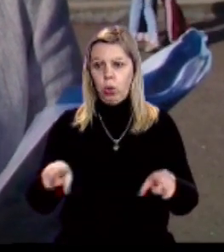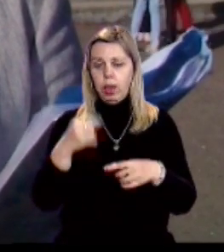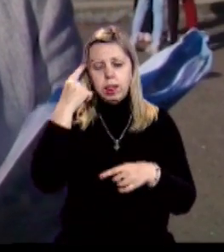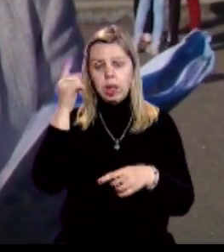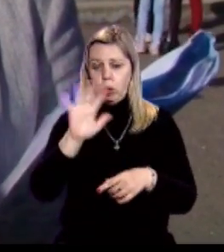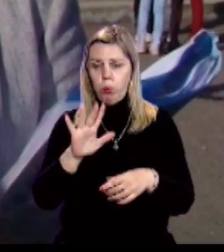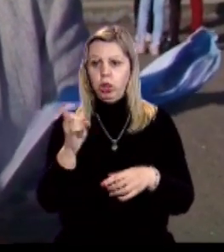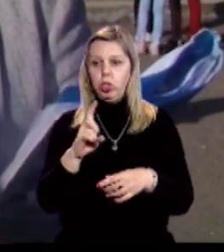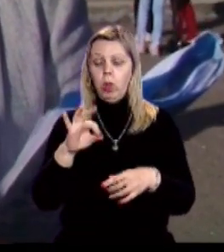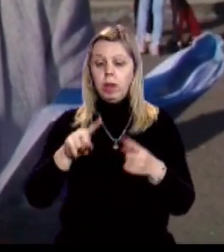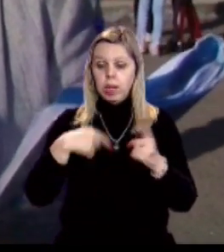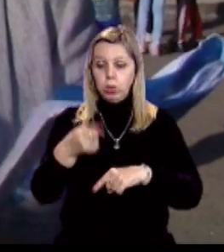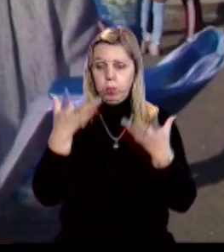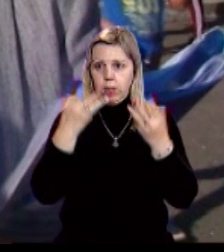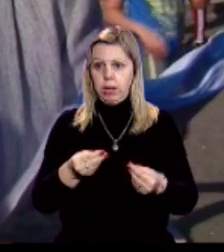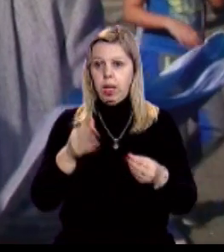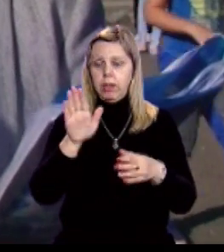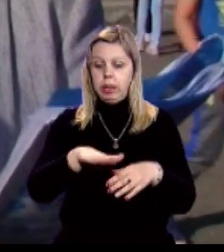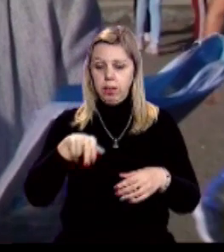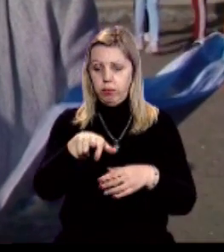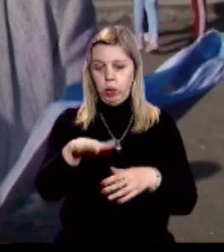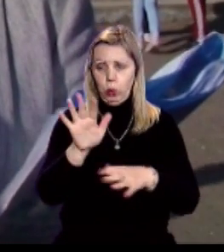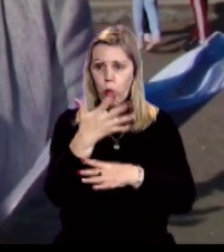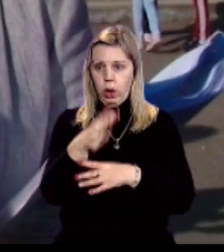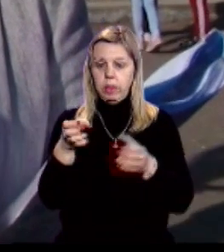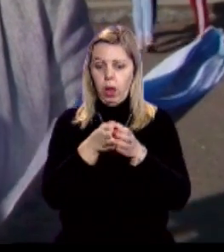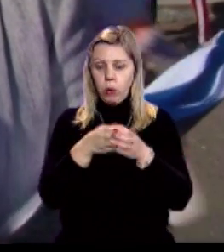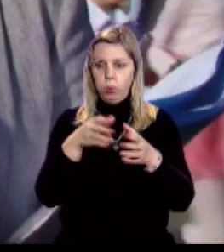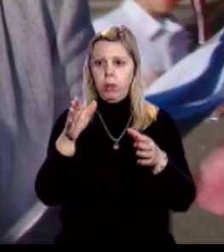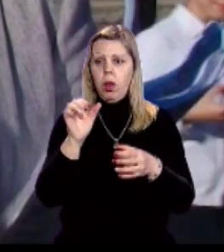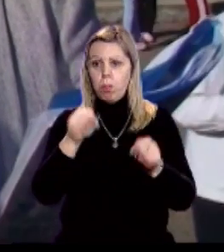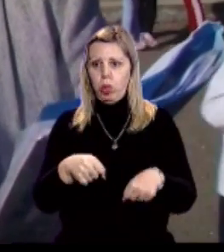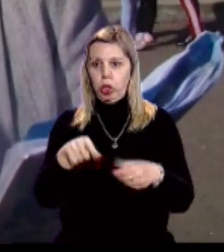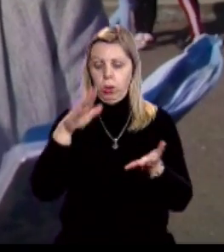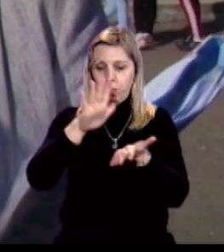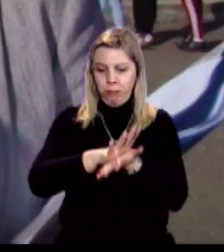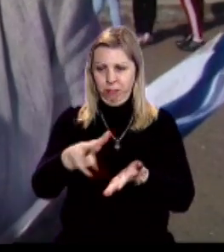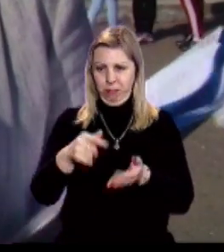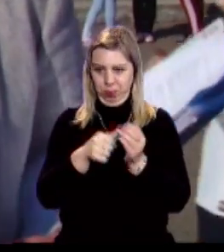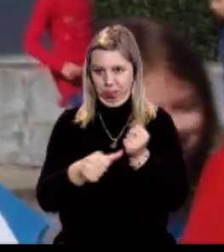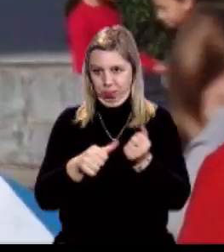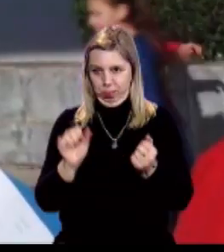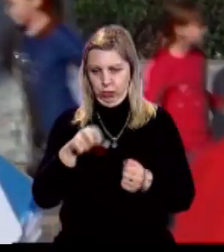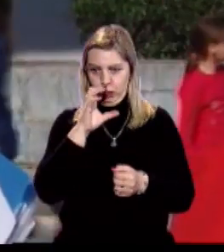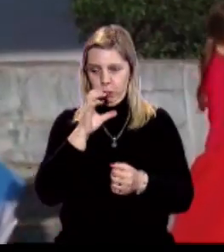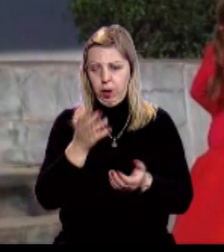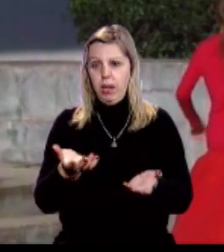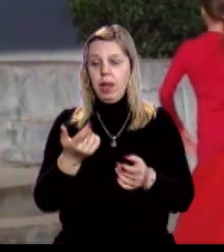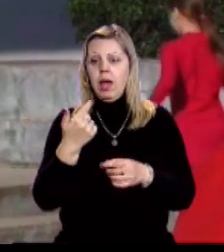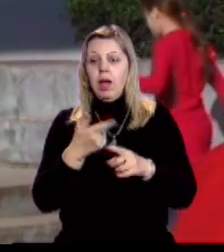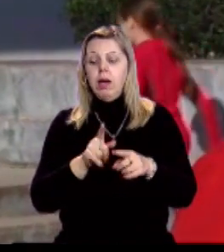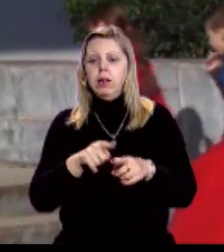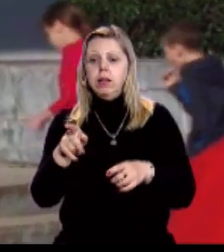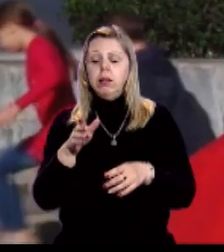задумуючись над тим, що на наступний день дітки вийдуть гуляти на групу продовженого дня і, перепрошую, можуть вступити в будь-які фекалії собачі там. За словами